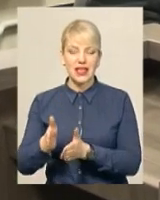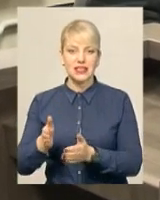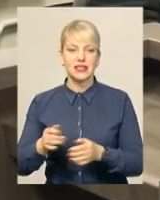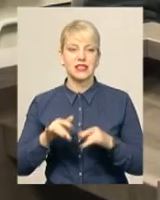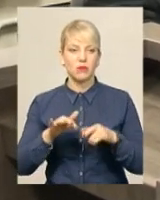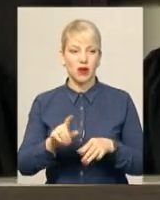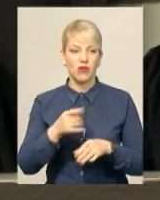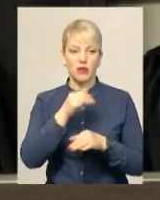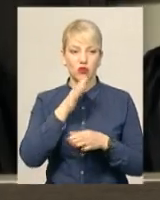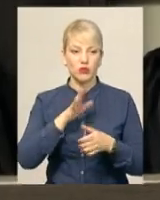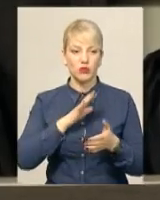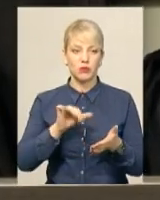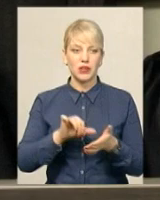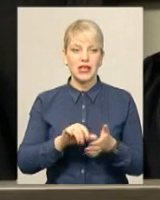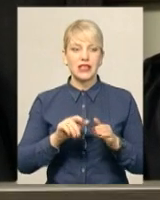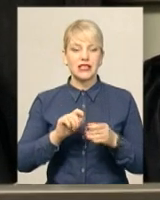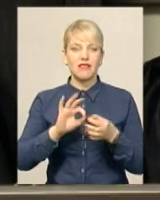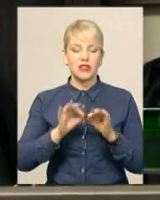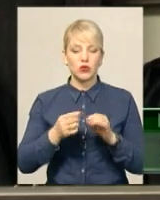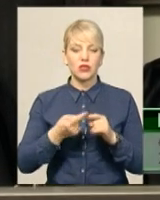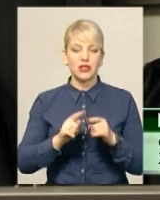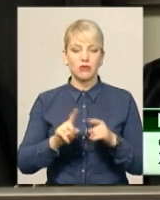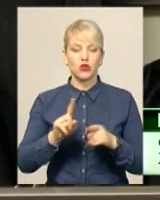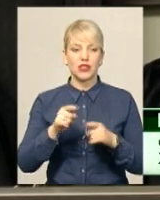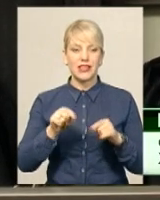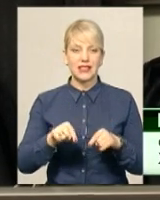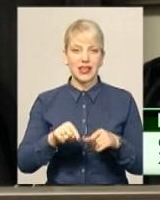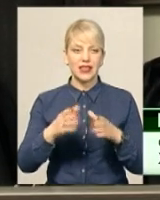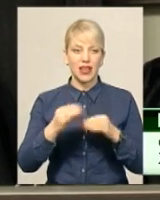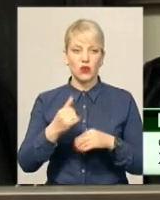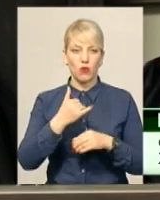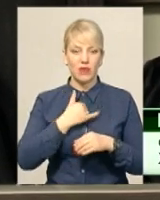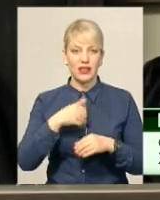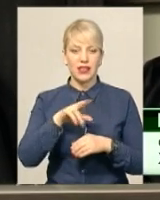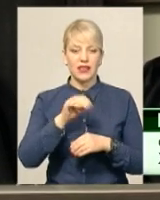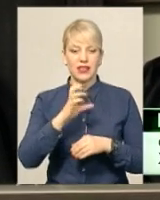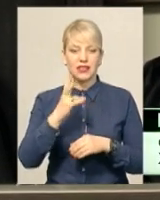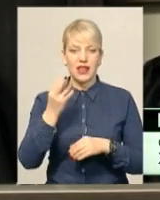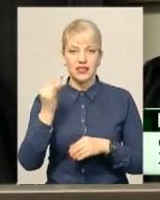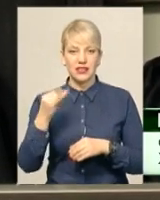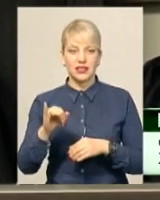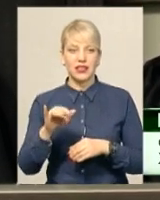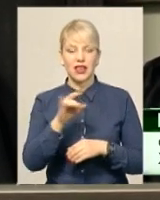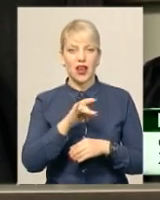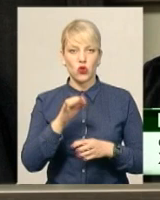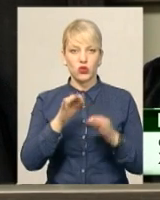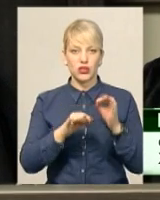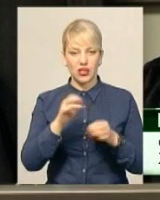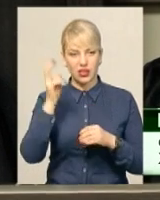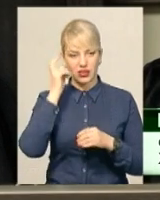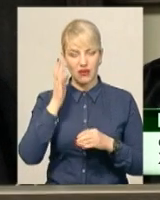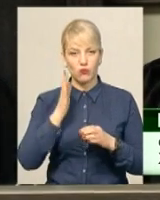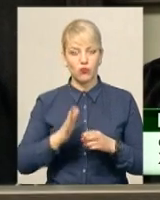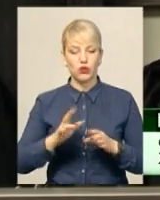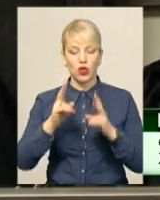може бути присутнім. У зв'язку з тим, що у мене на цей день в Деснянському районному суді Києва відбудеться розгляд двох